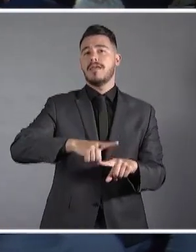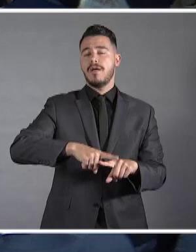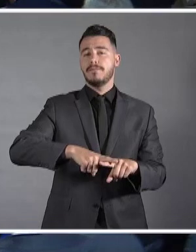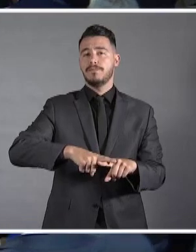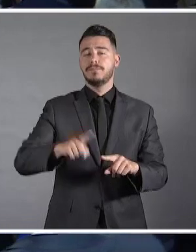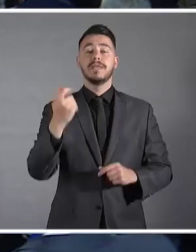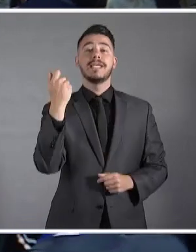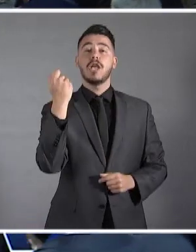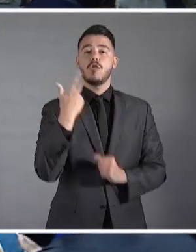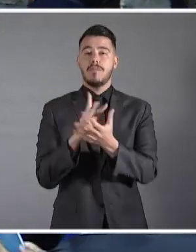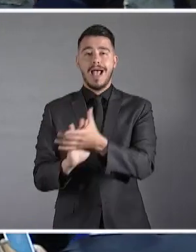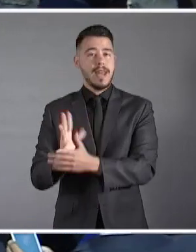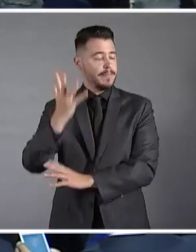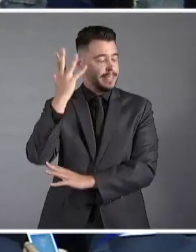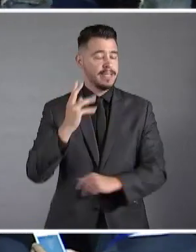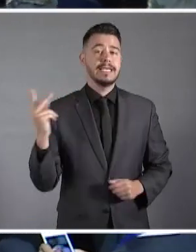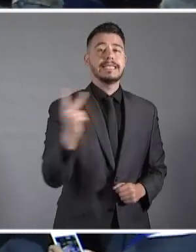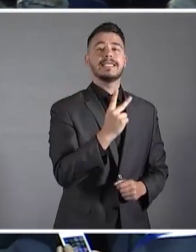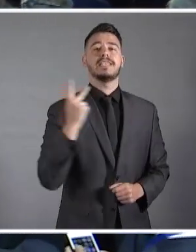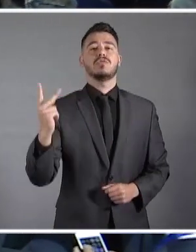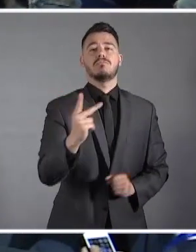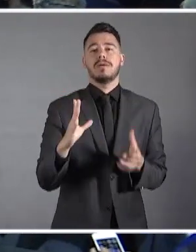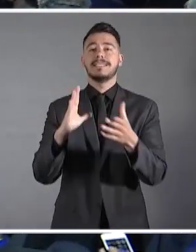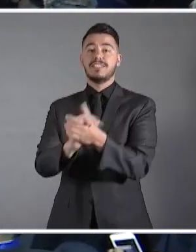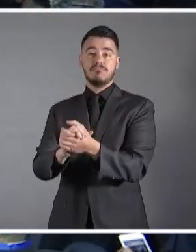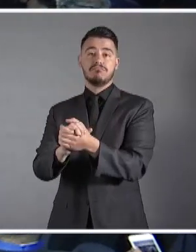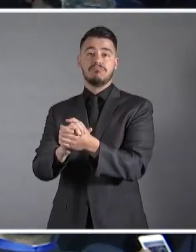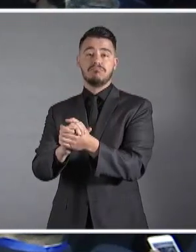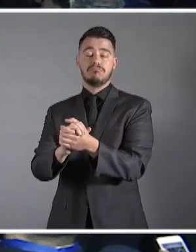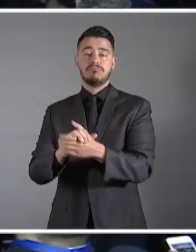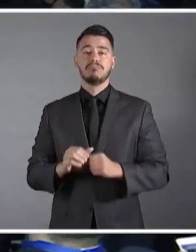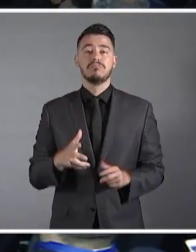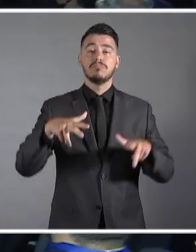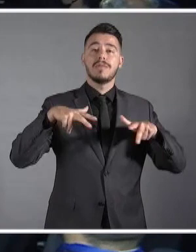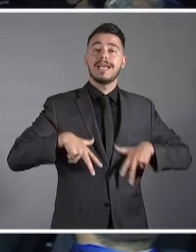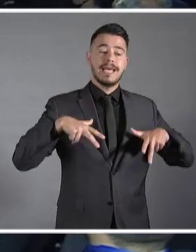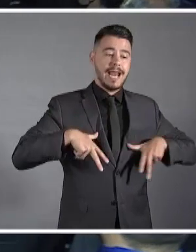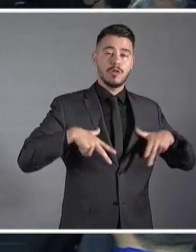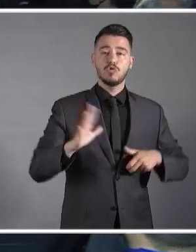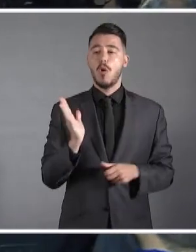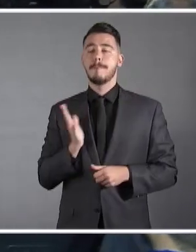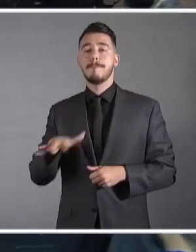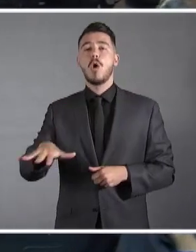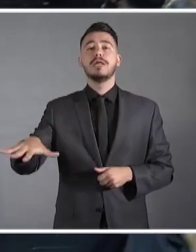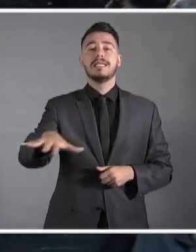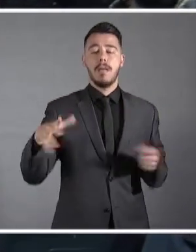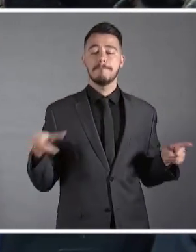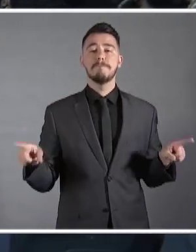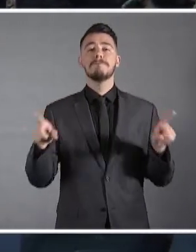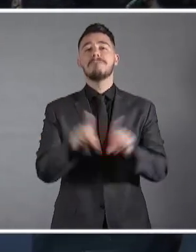ανάπτυξης, κοινωνικής συνοχής. Το κράτος ήλθε πλέον πιο κοντά στους πολίτες, το αισθάνεται η κοινωνία κάθε μέρα,